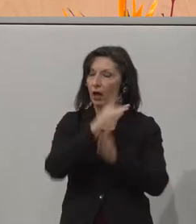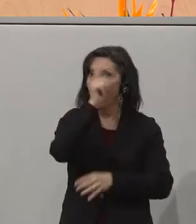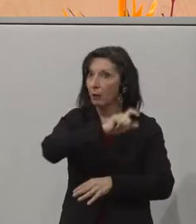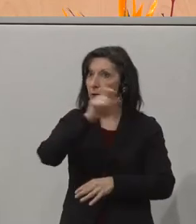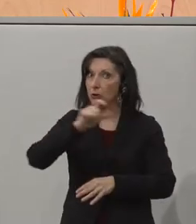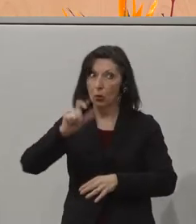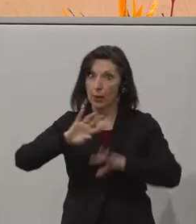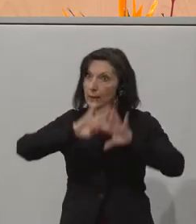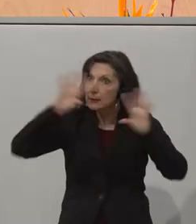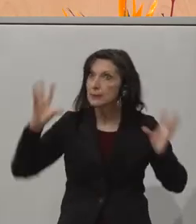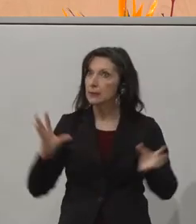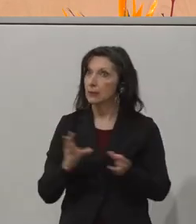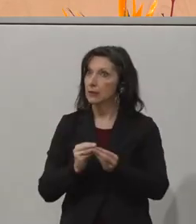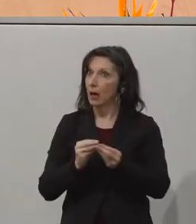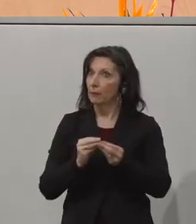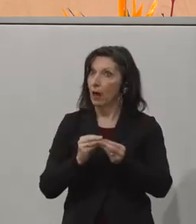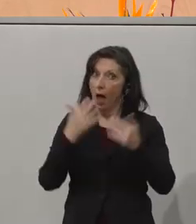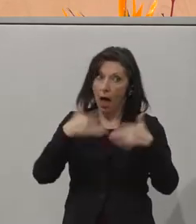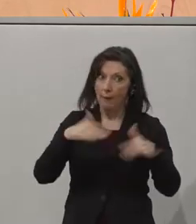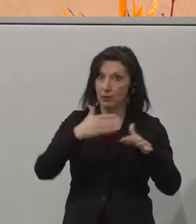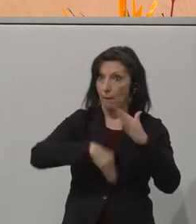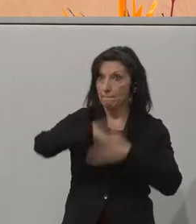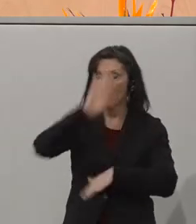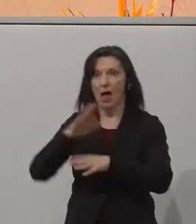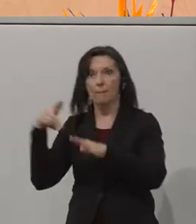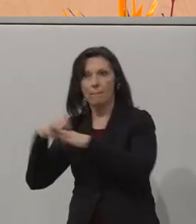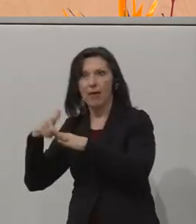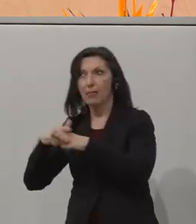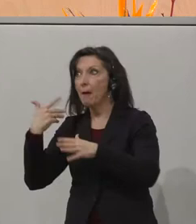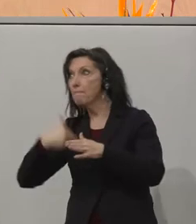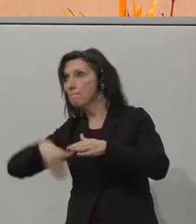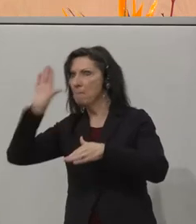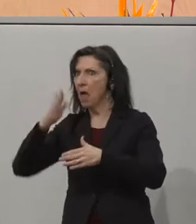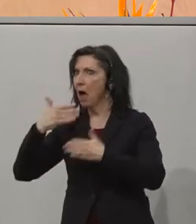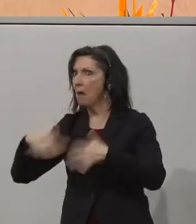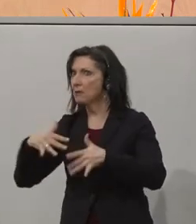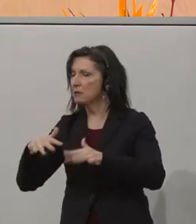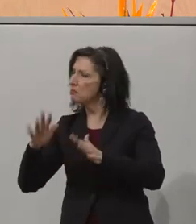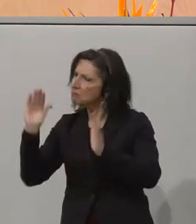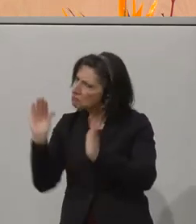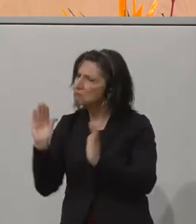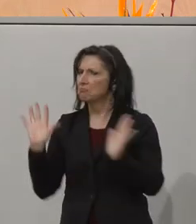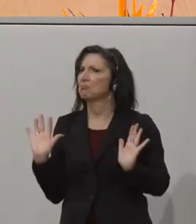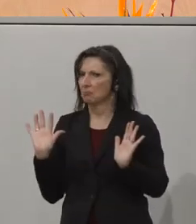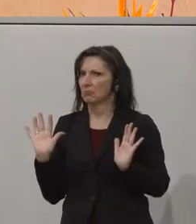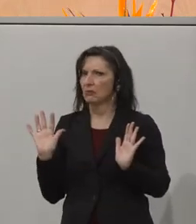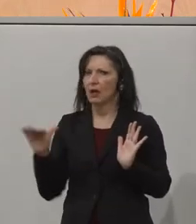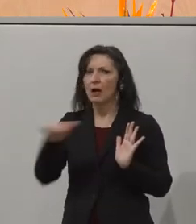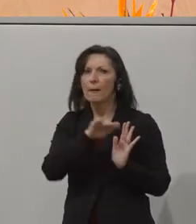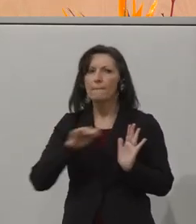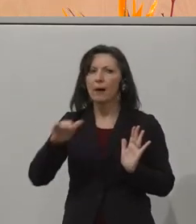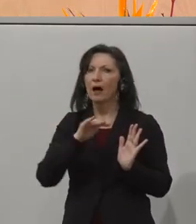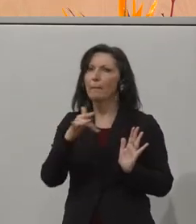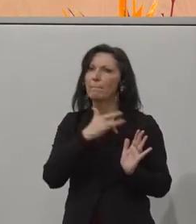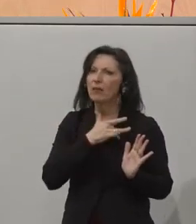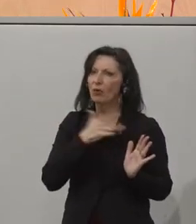insgesamt. Das ist zum Teil erklärbar über die verschiedenen Branchen, die betroffen sind, die besonders stark betroffen sind durch die Covid